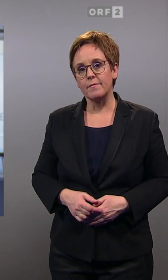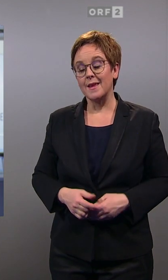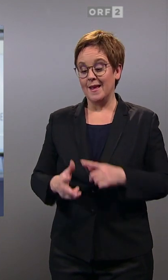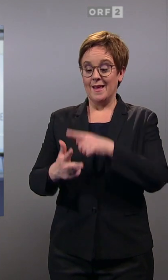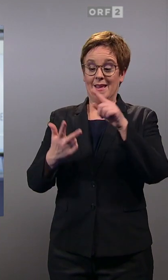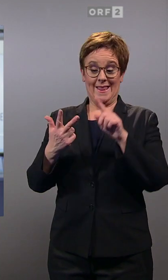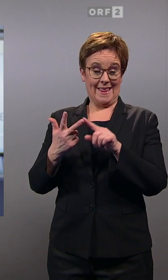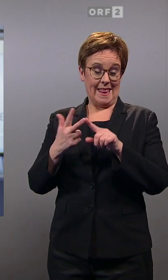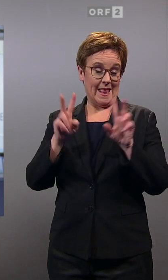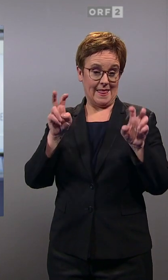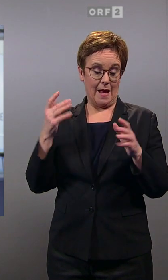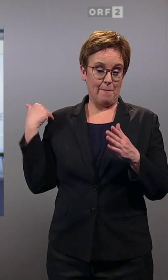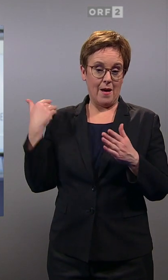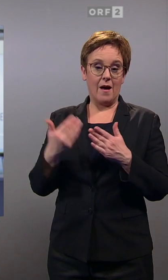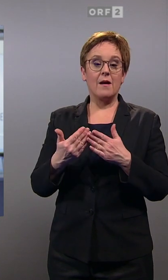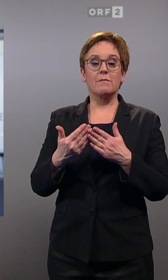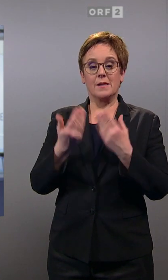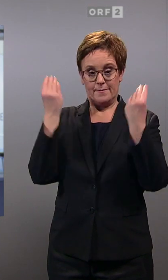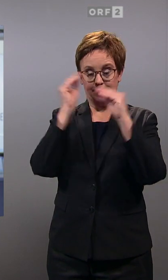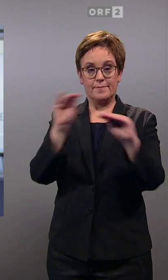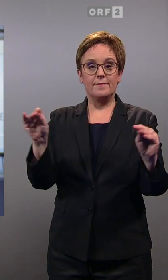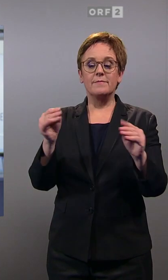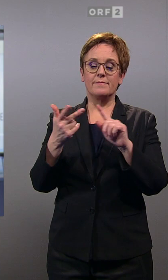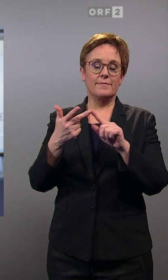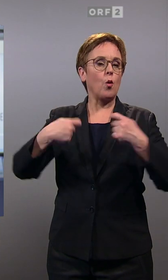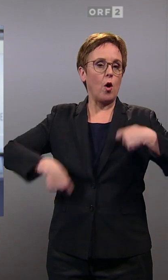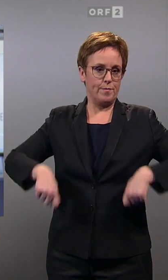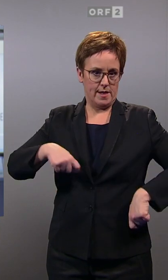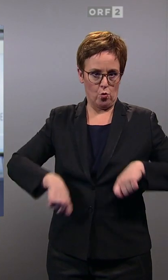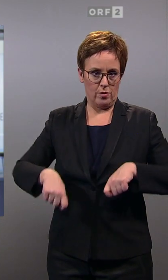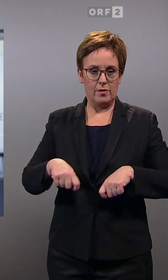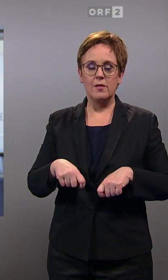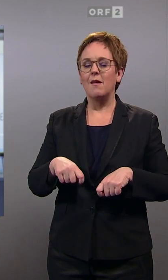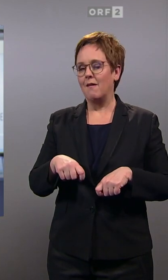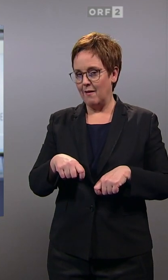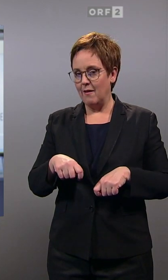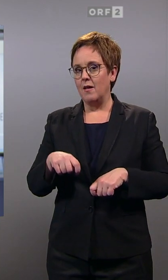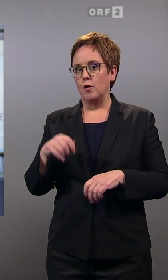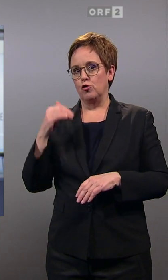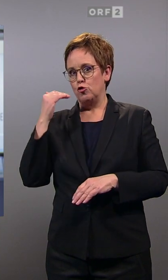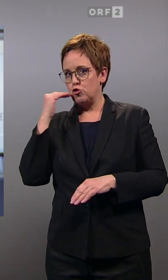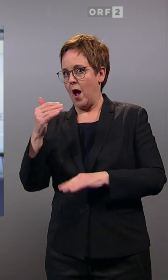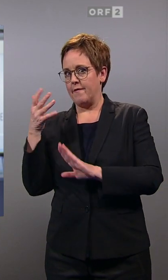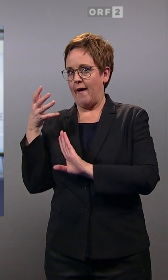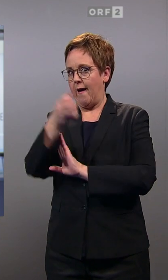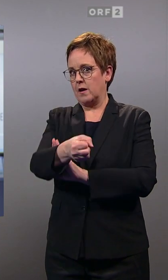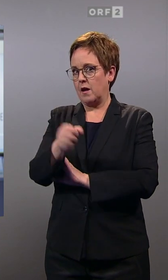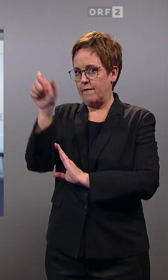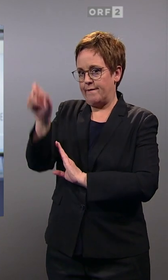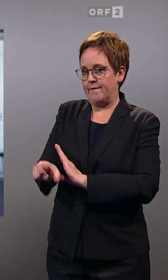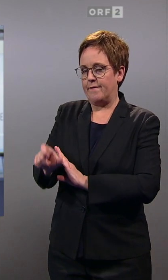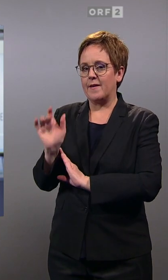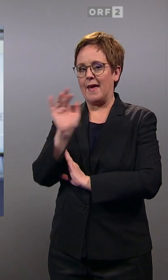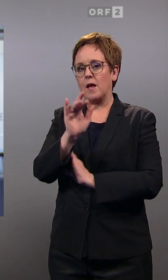Und das dritte Thema, auf das man setzt, ist das Thema Korruption. Da hat es auch sehr scharfe verbale Attacken im Wahlkampf